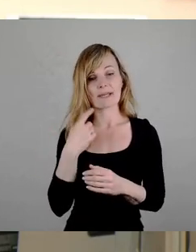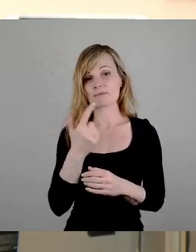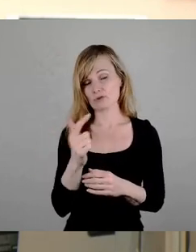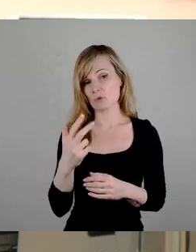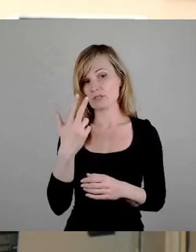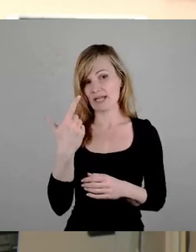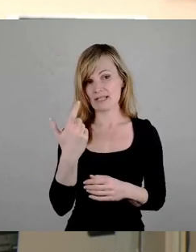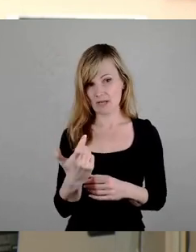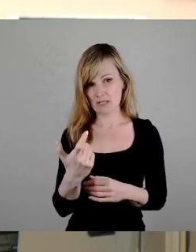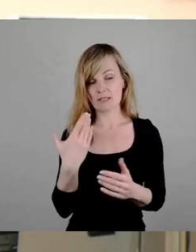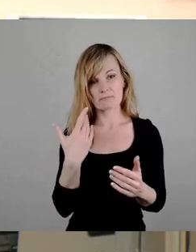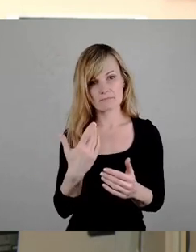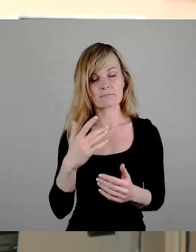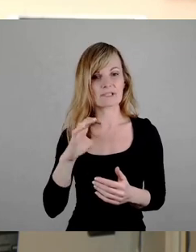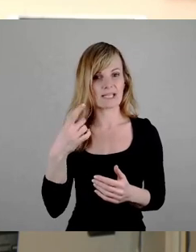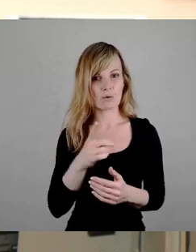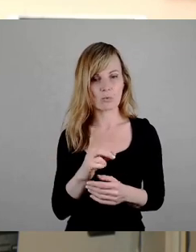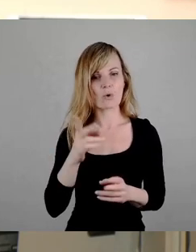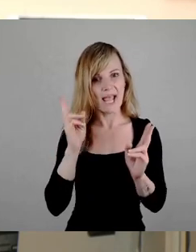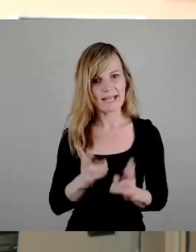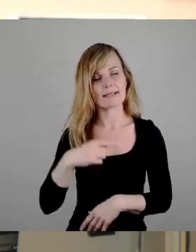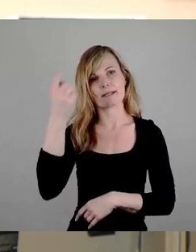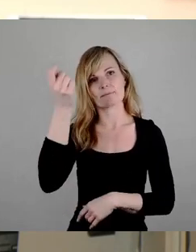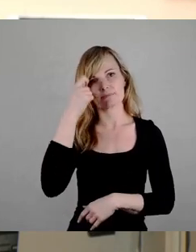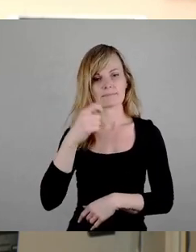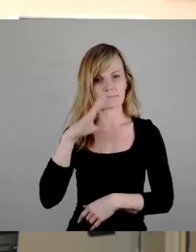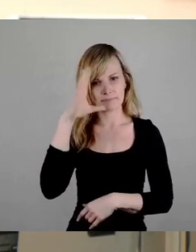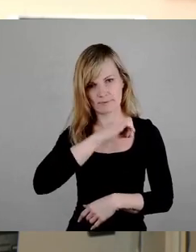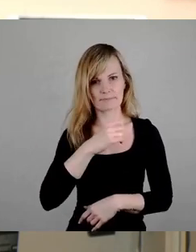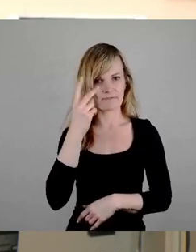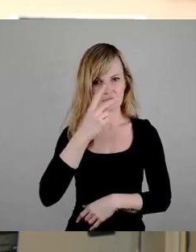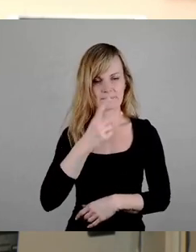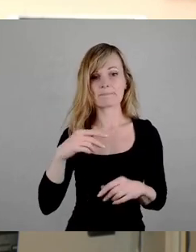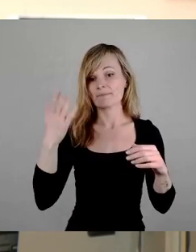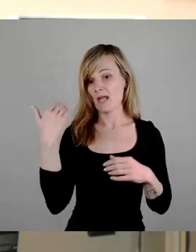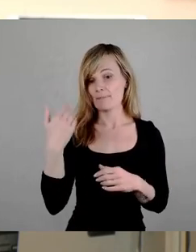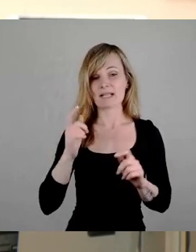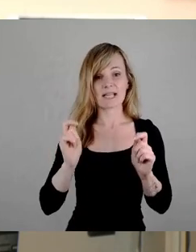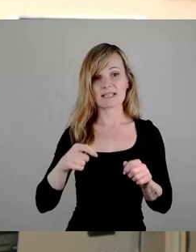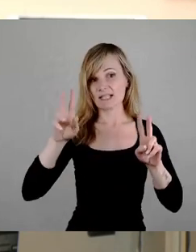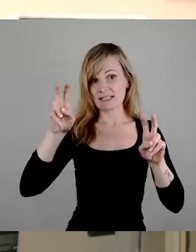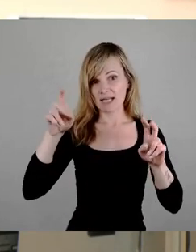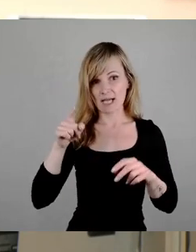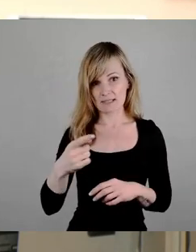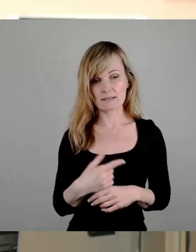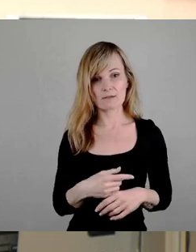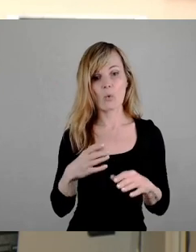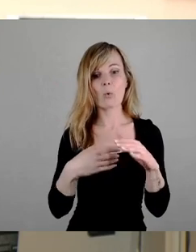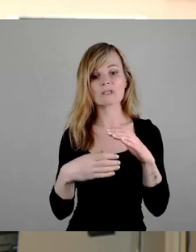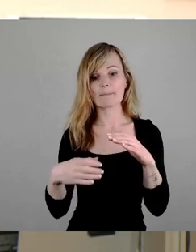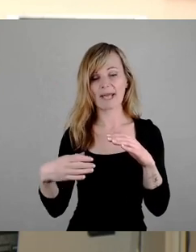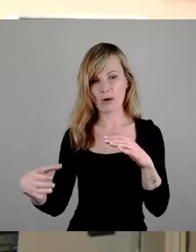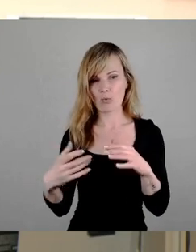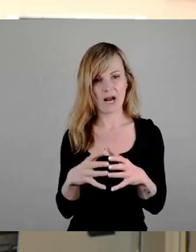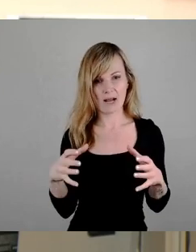auch bei der CDU endlich der Groschen. Zitat aus dem damaligen Antrag, die Unterbringungskapazitäten für